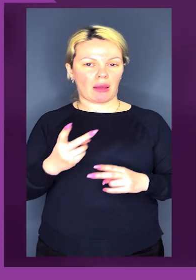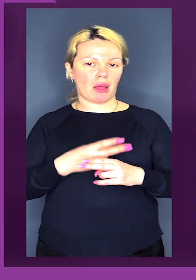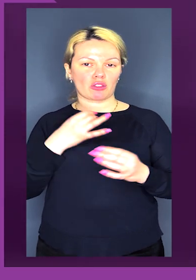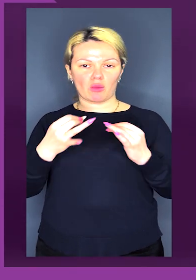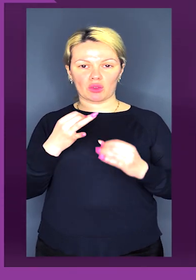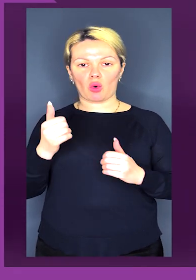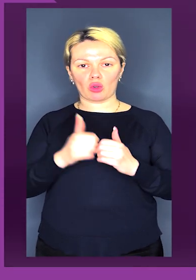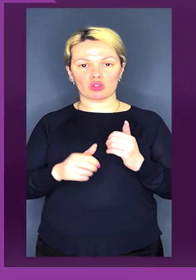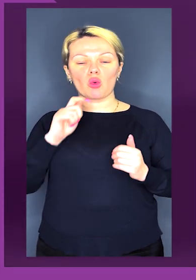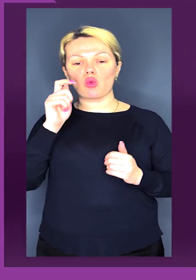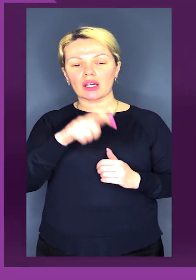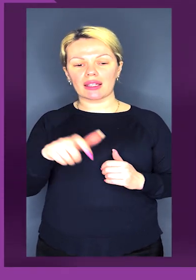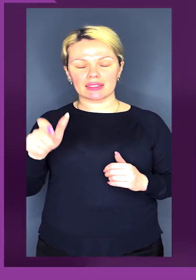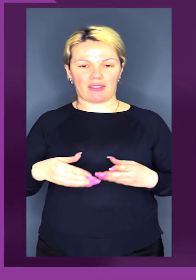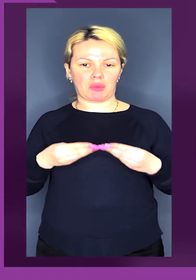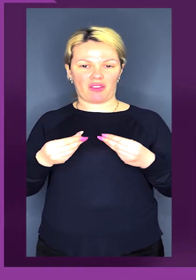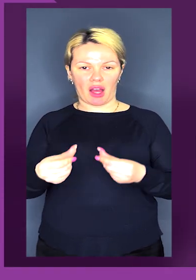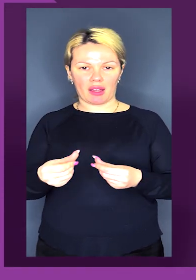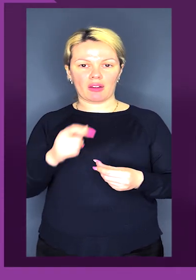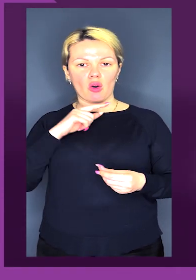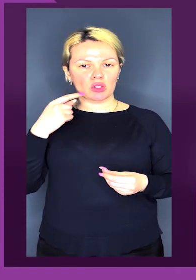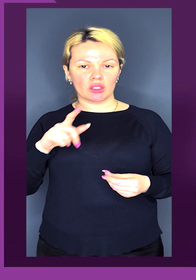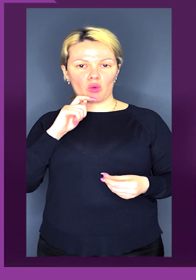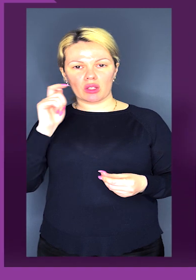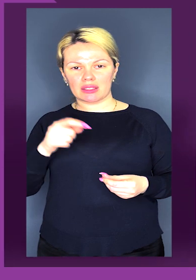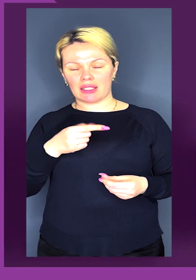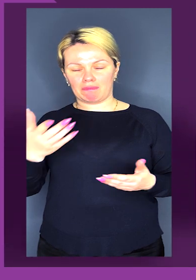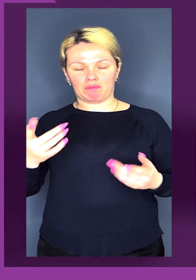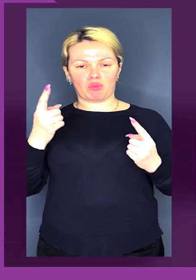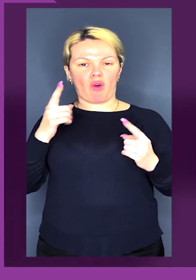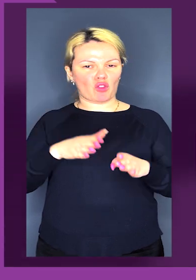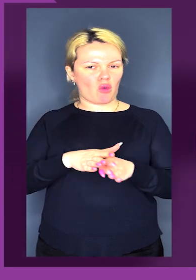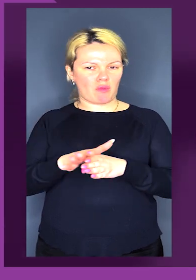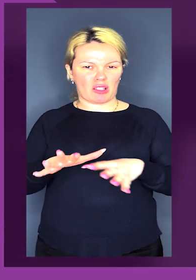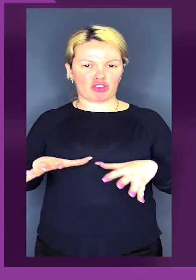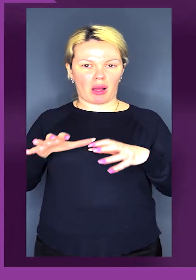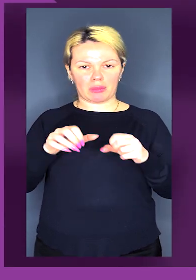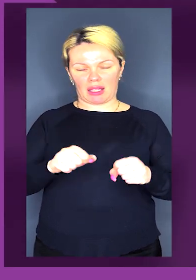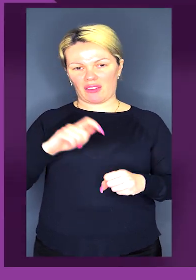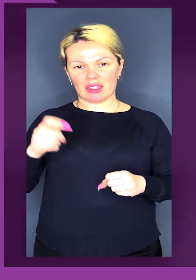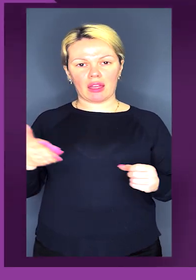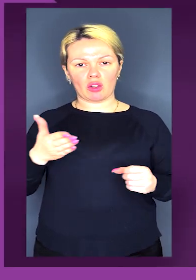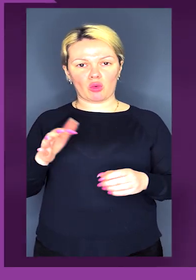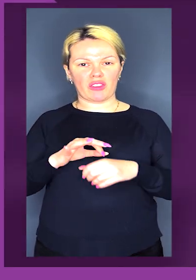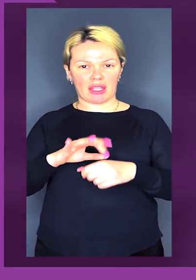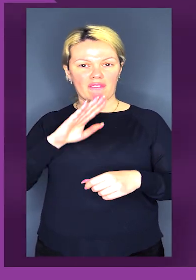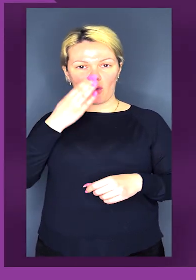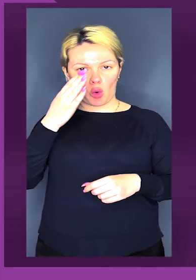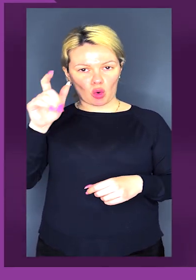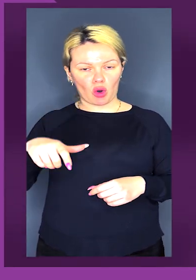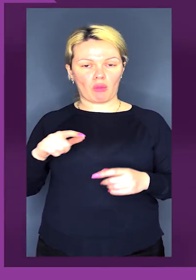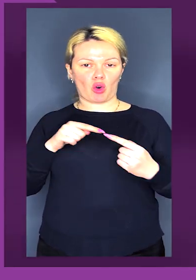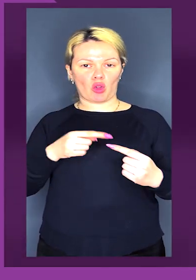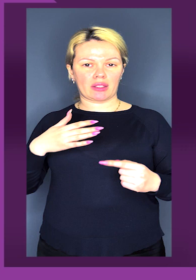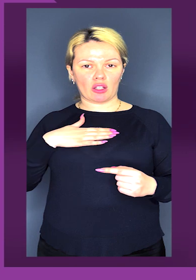безумовно, на кожного українця впливає російсько-українська повномасштабна війна, яку веде ворог